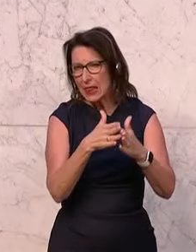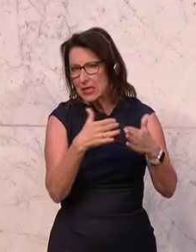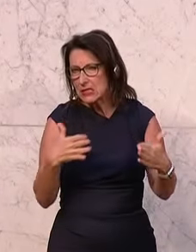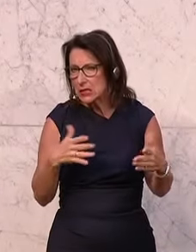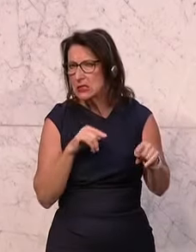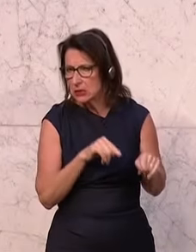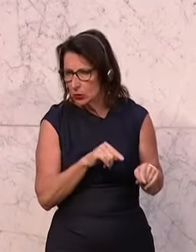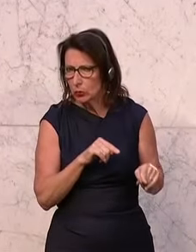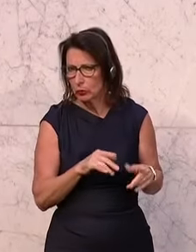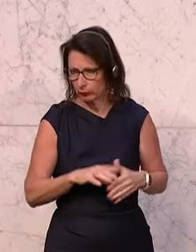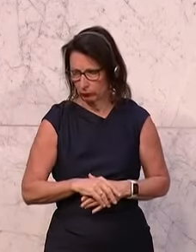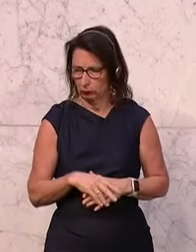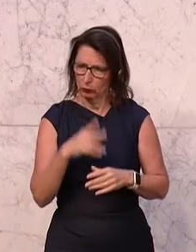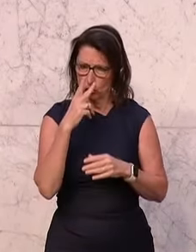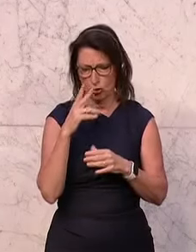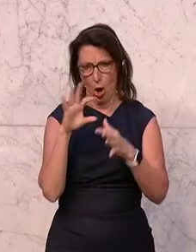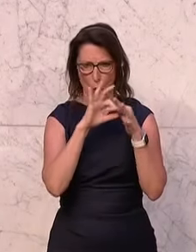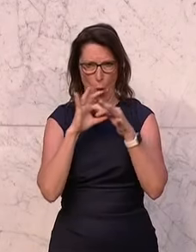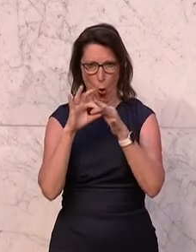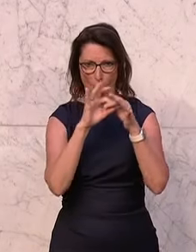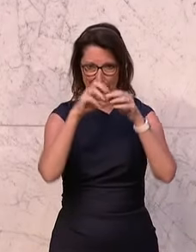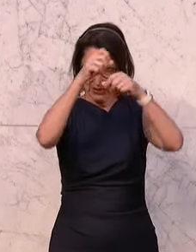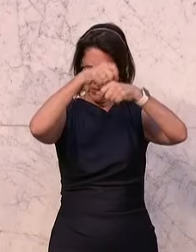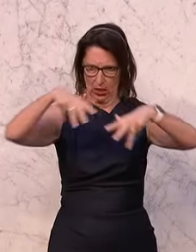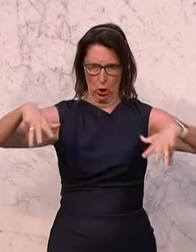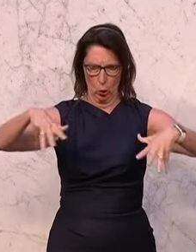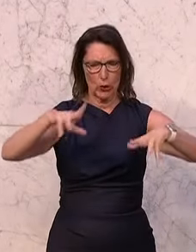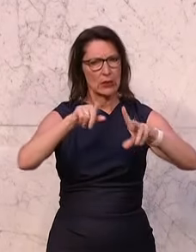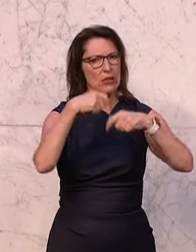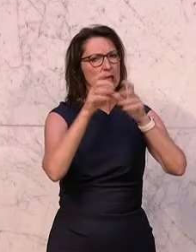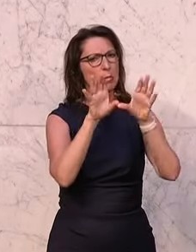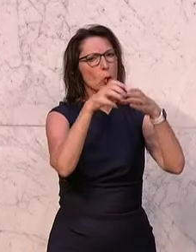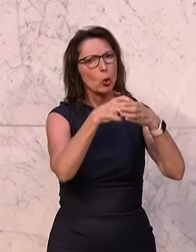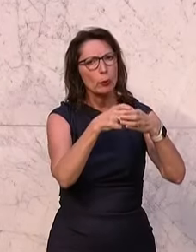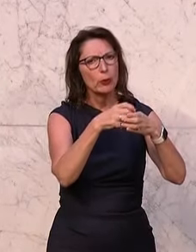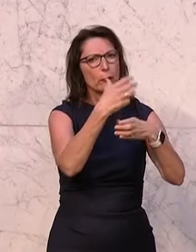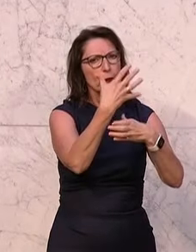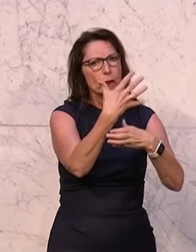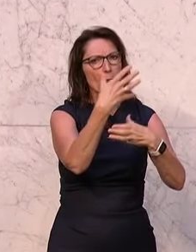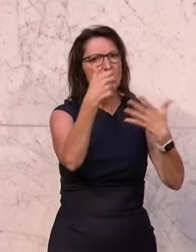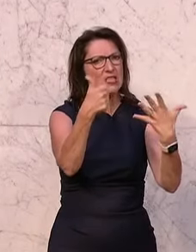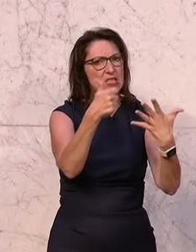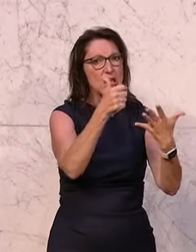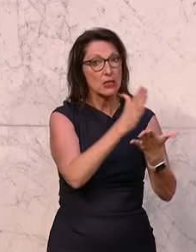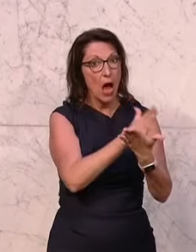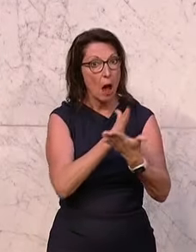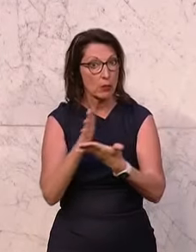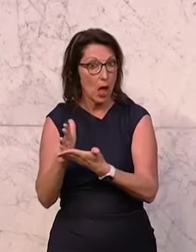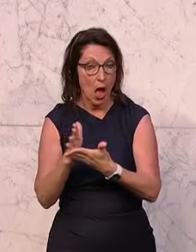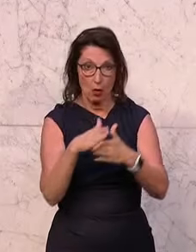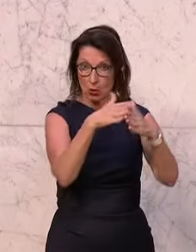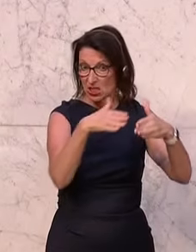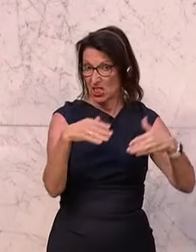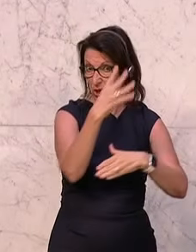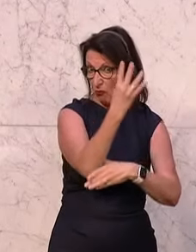sich das Organigramm ansieht, bestehen Gruppen mit fünf oder sechs Abteilungen, wie zum Beispiel in der Sektion 4,